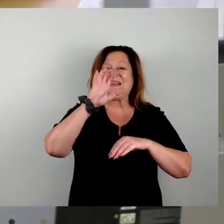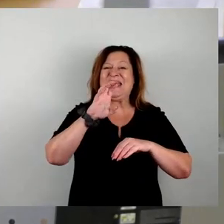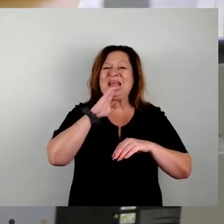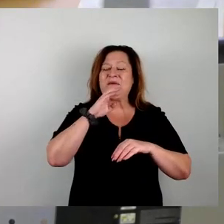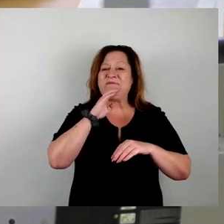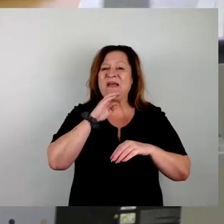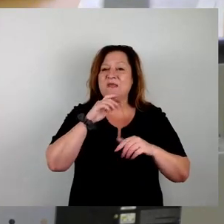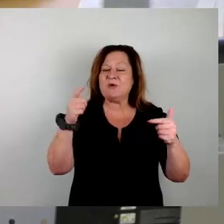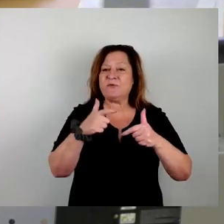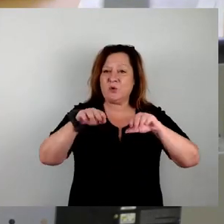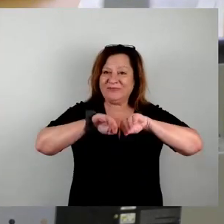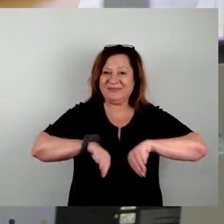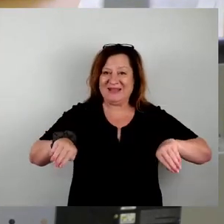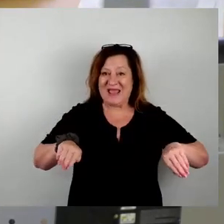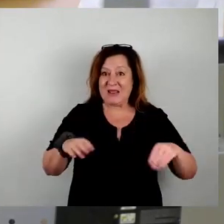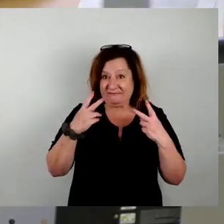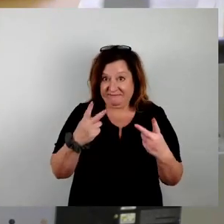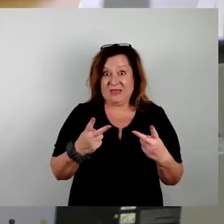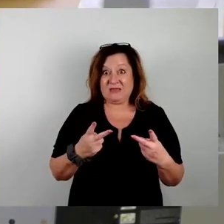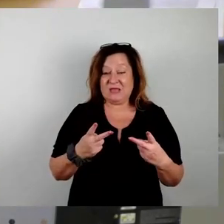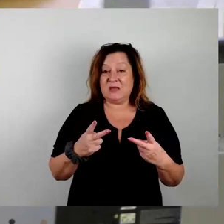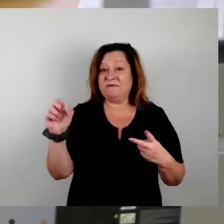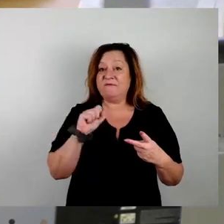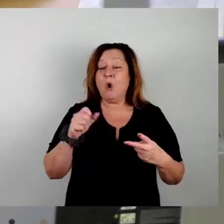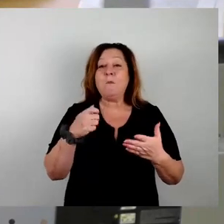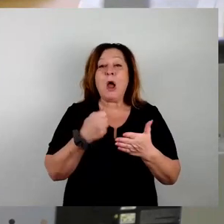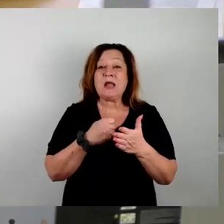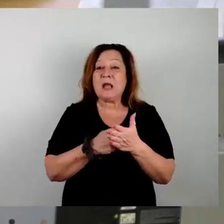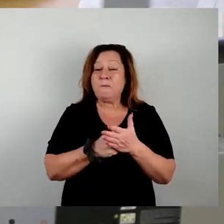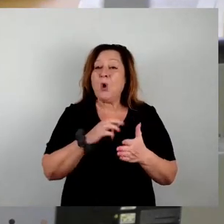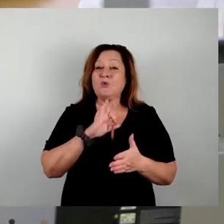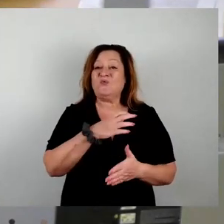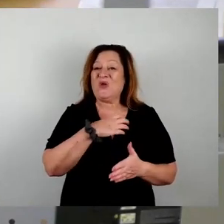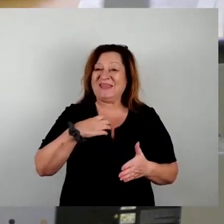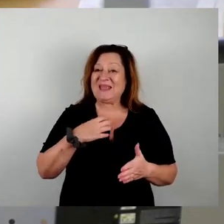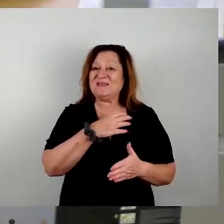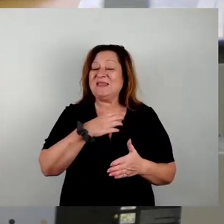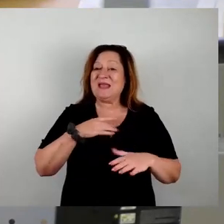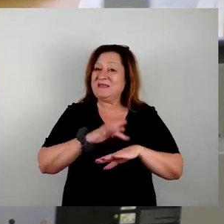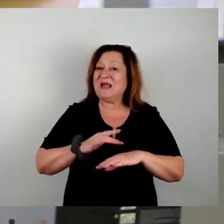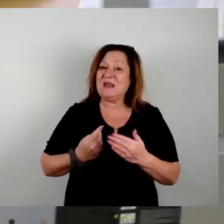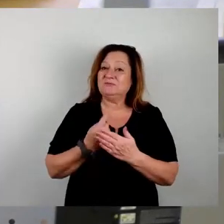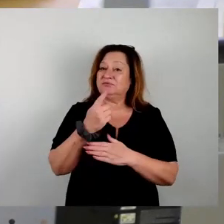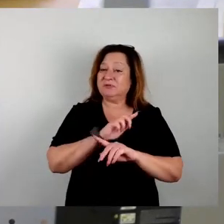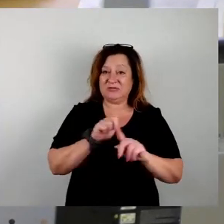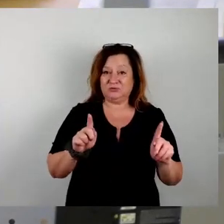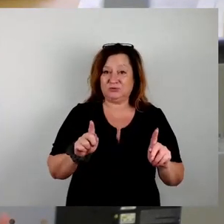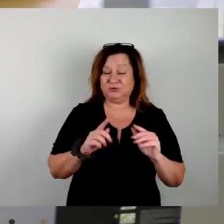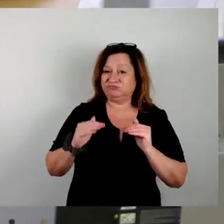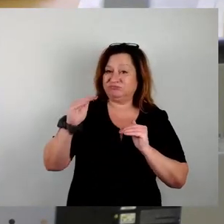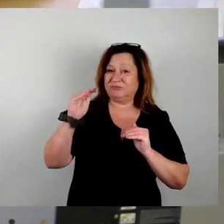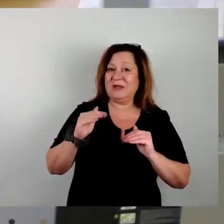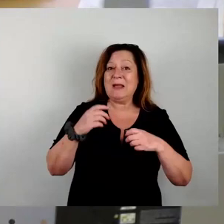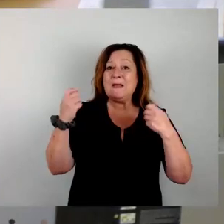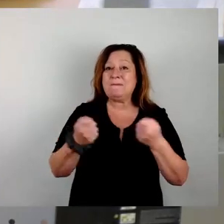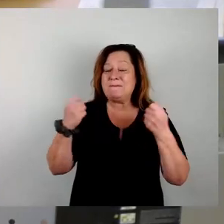bedeutet nämlich, dass die Gebühren für die Dresdnerinnen und Dresdner auf keinen Fall steigen werden. Das sind zwei völlig verschiedene Systeme. Betriebswasserversorgung für die